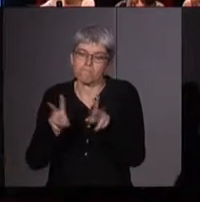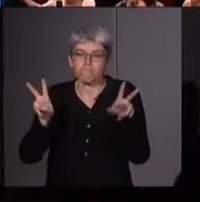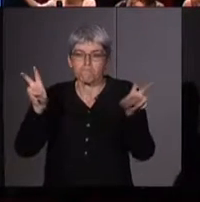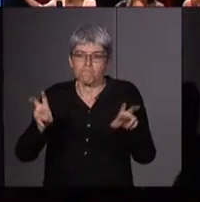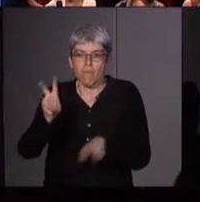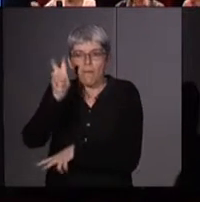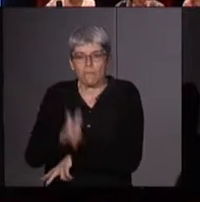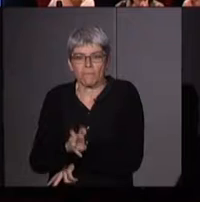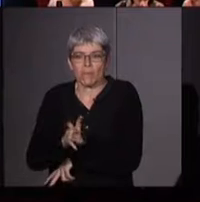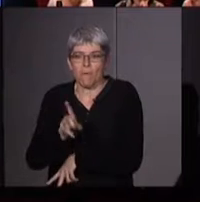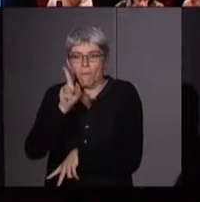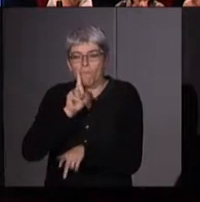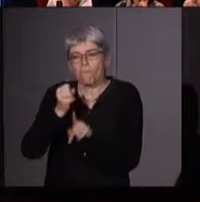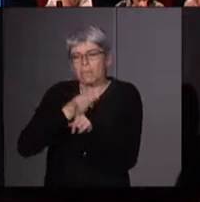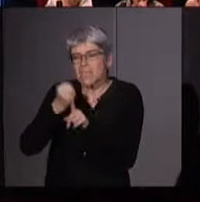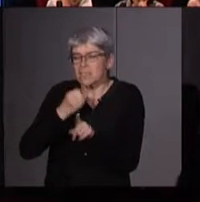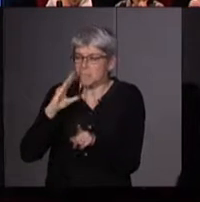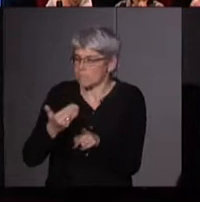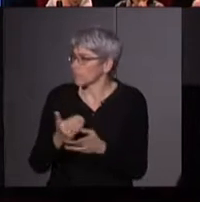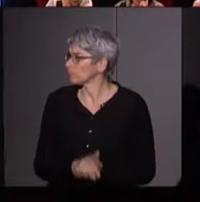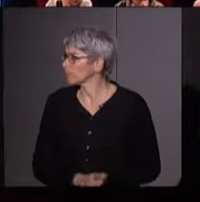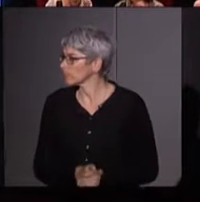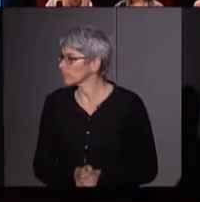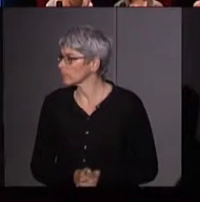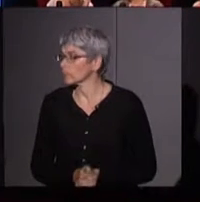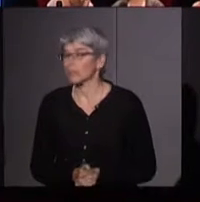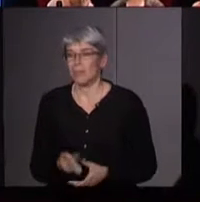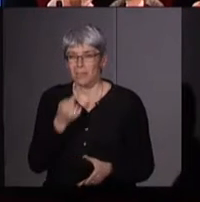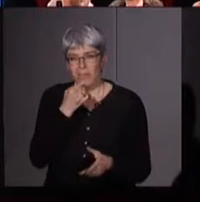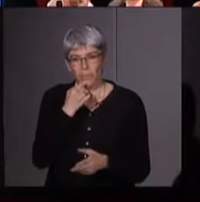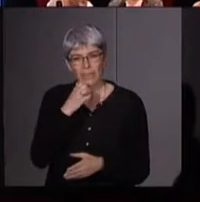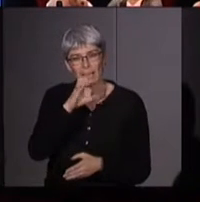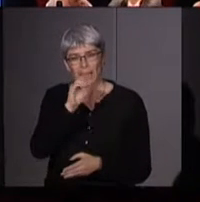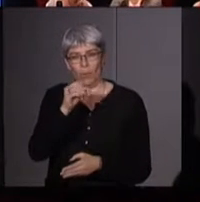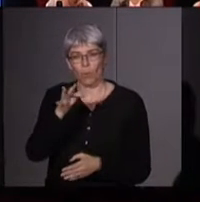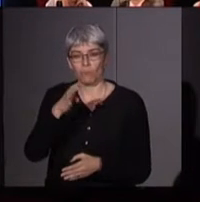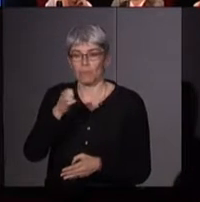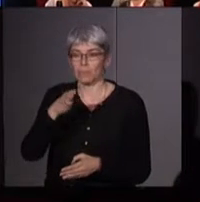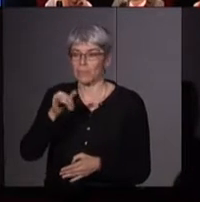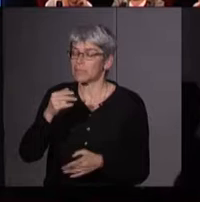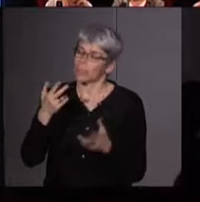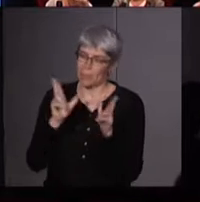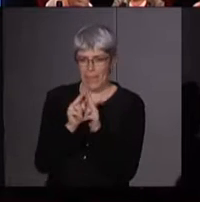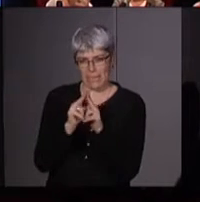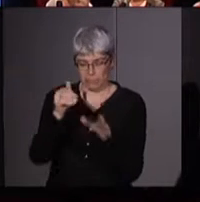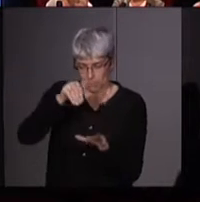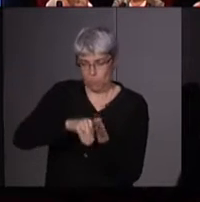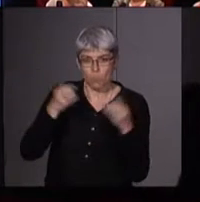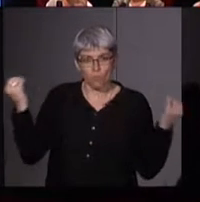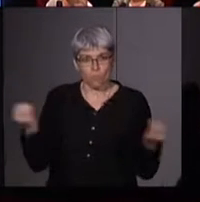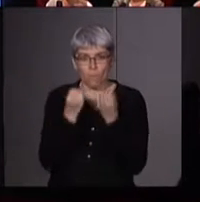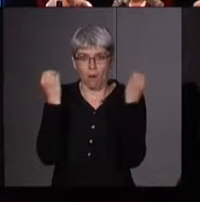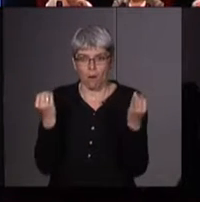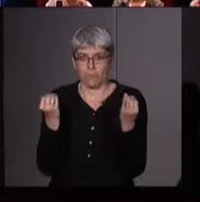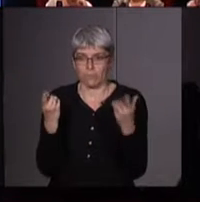même si leur nom est autre. Alors, qu'est-ce que l'écoféminisme ? En quelques mots, quand même, c'est un mouvement qui